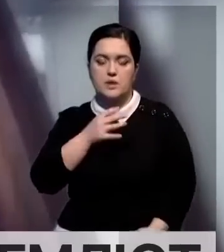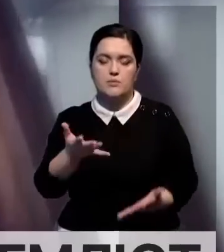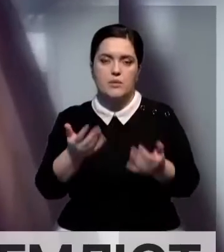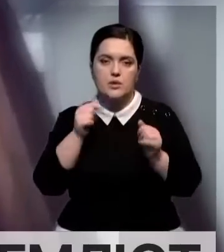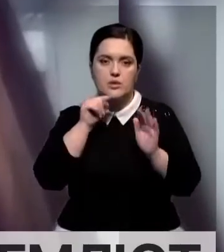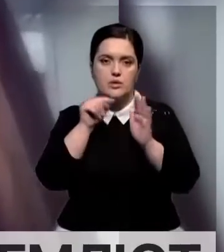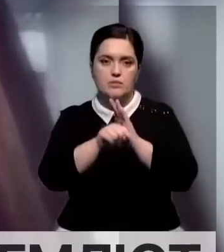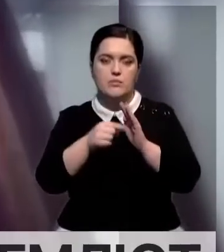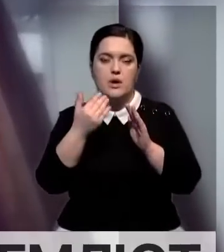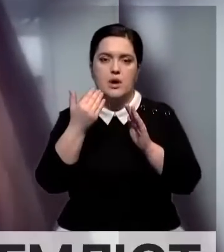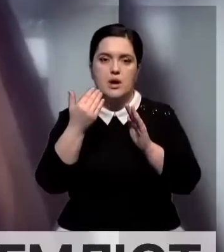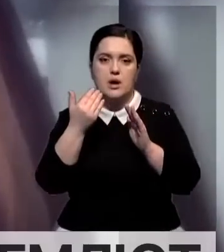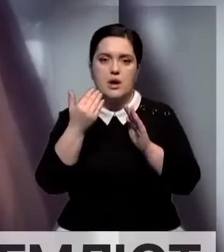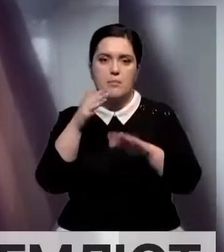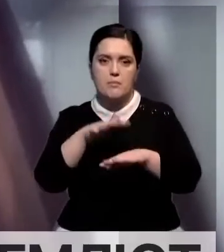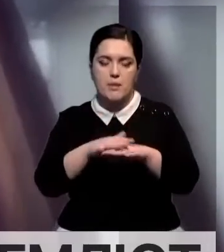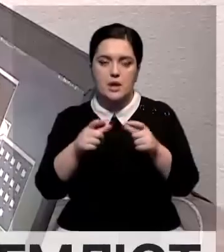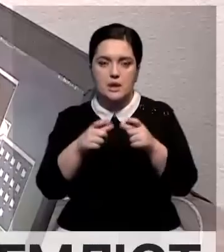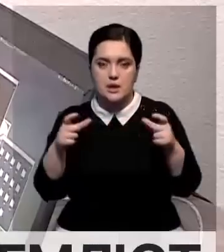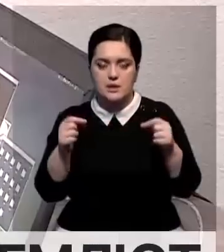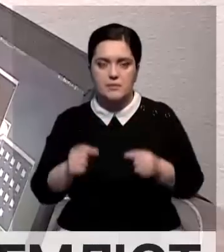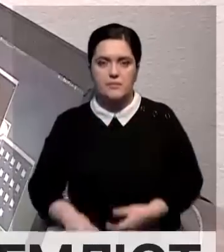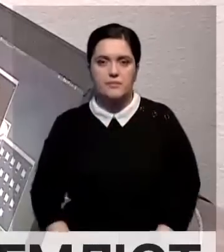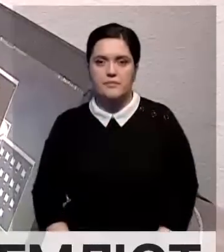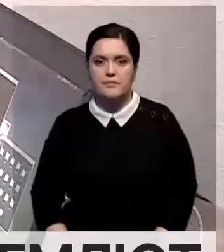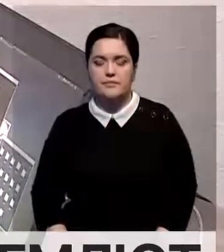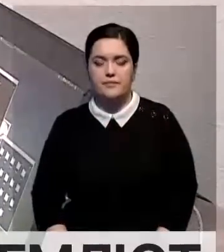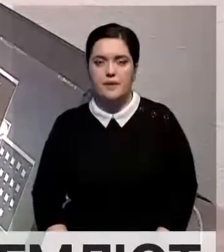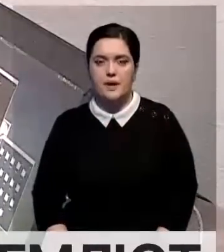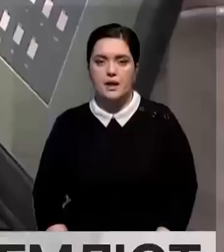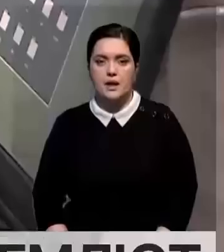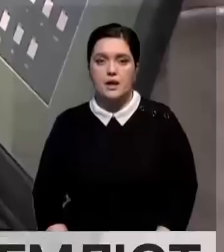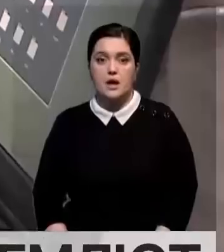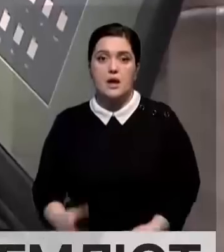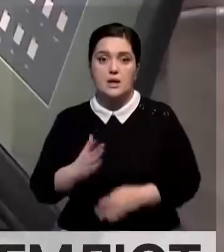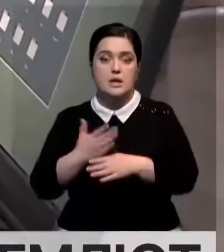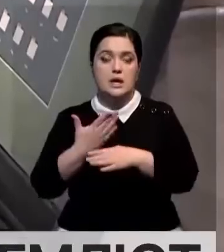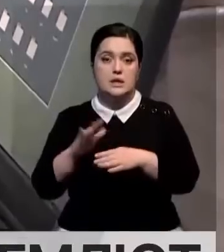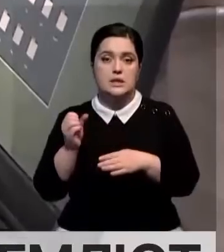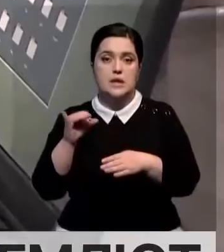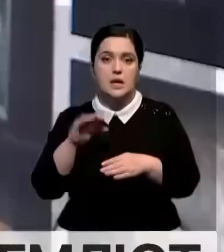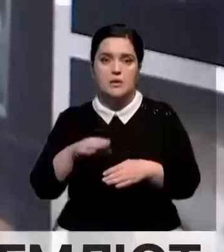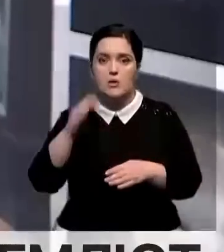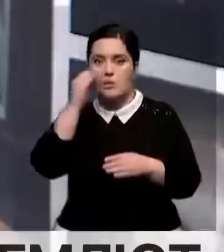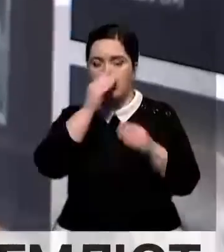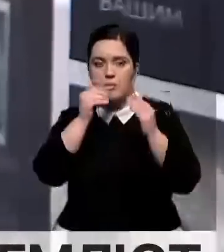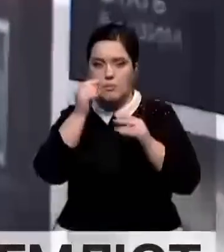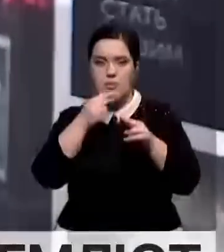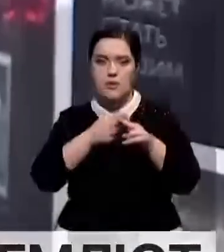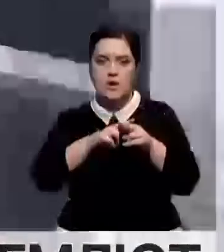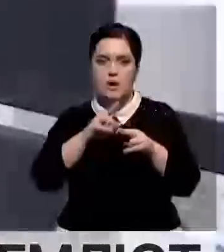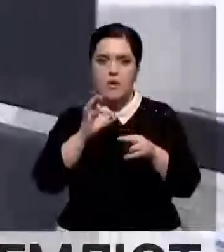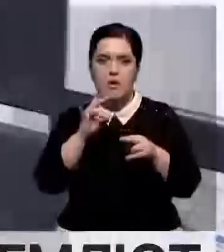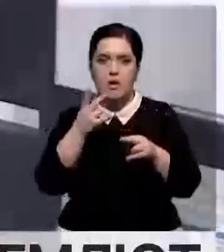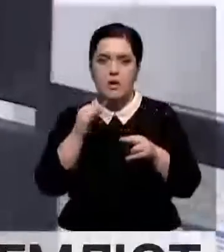доступ к вашим кошелькам, банковским картам, личным кабинетам. Нередко для фишинга создают отдельные сайты, умело маскируя их под известные